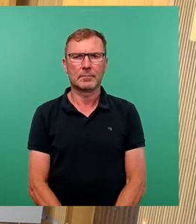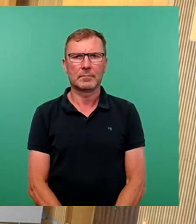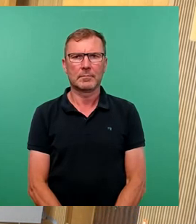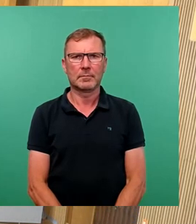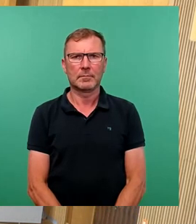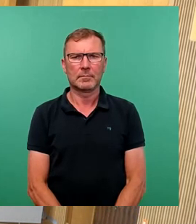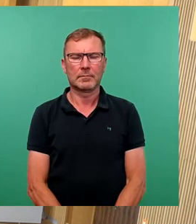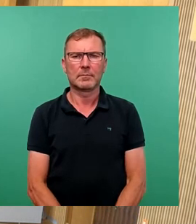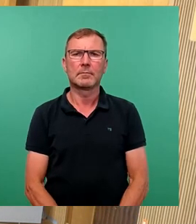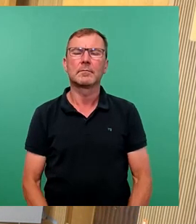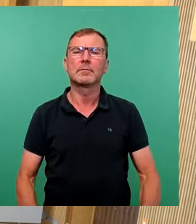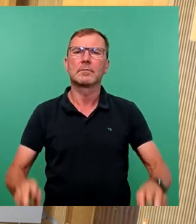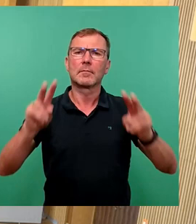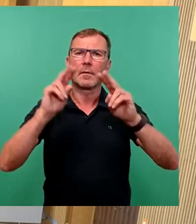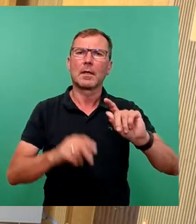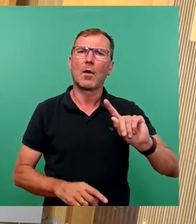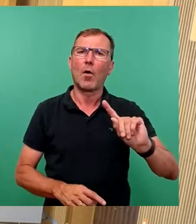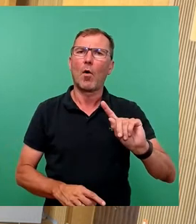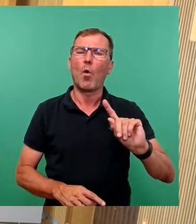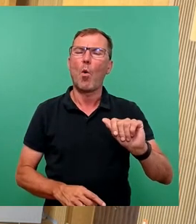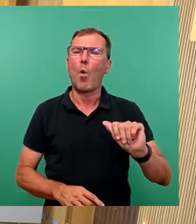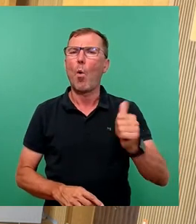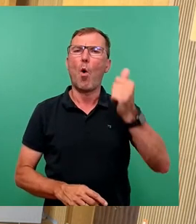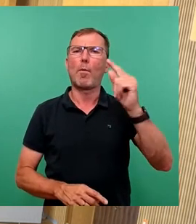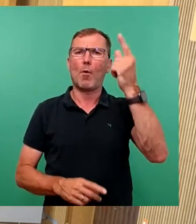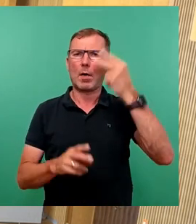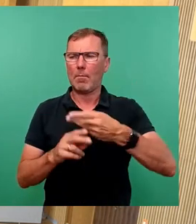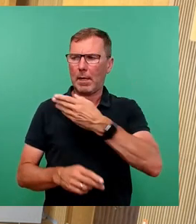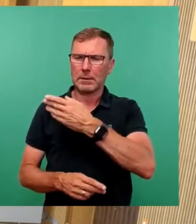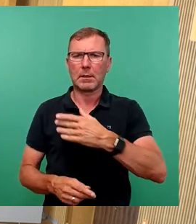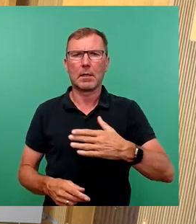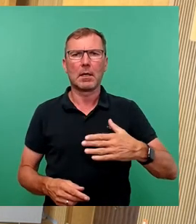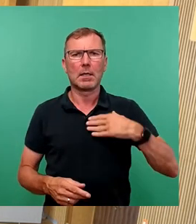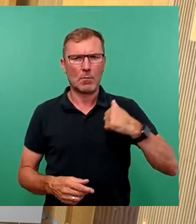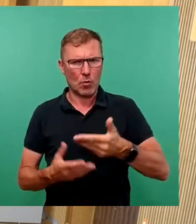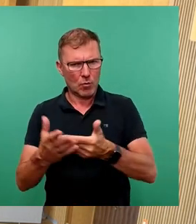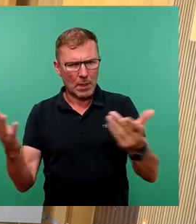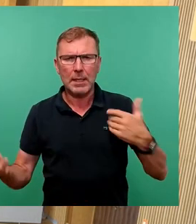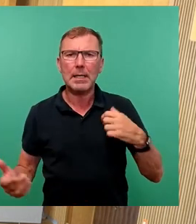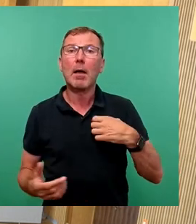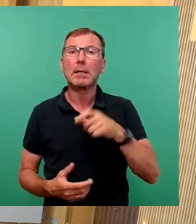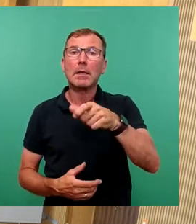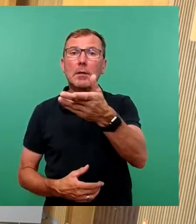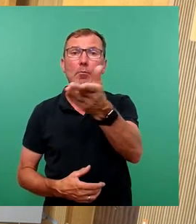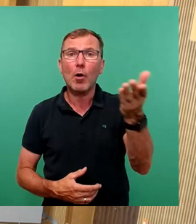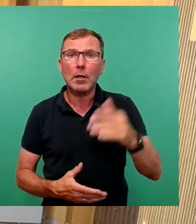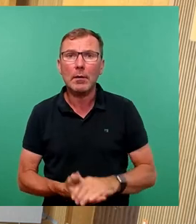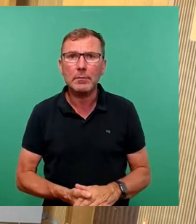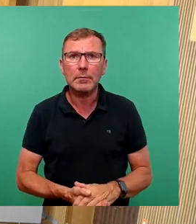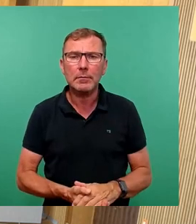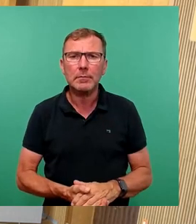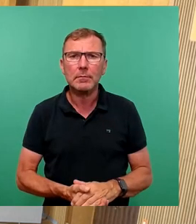Sehr geehrter Herr Oberbürgermeister, werte Kolleginnen und Kollegen, liebe Dresdnerinnen und Dresdner. The same procedure